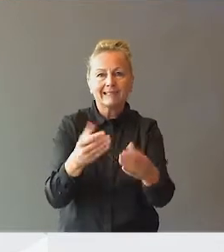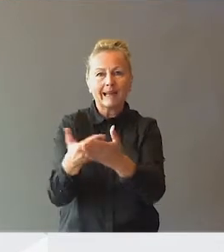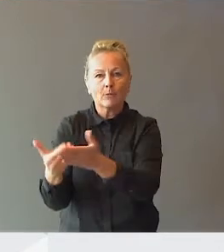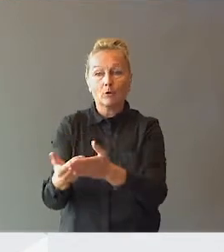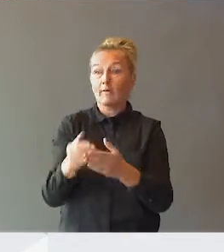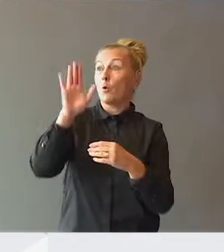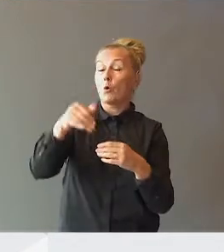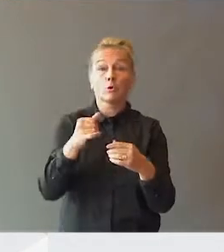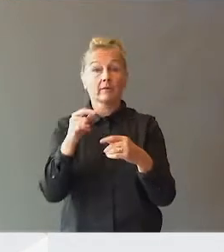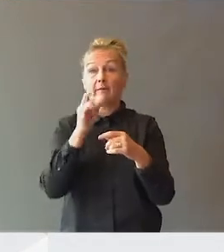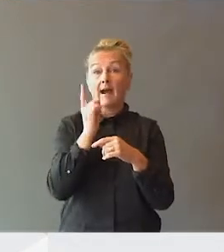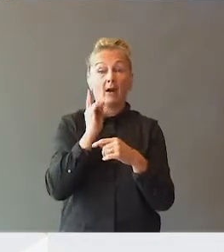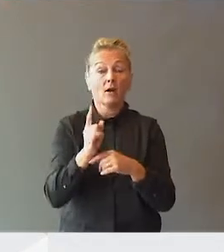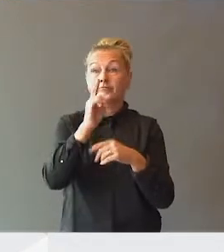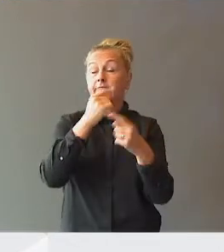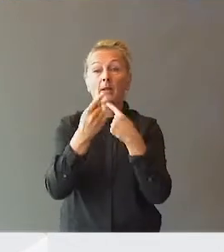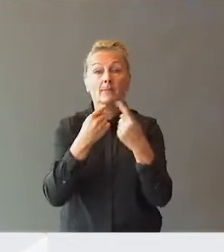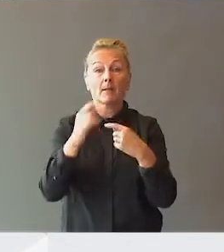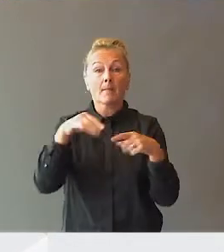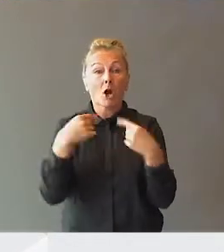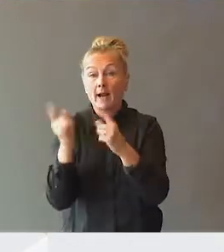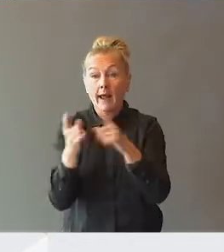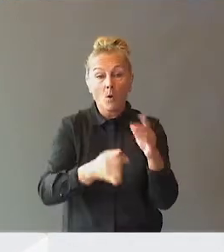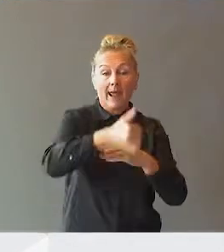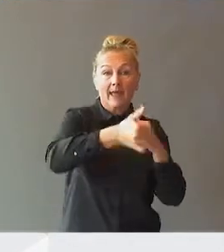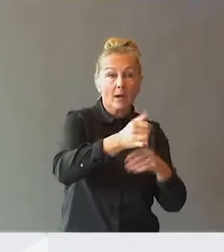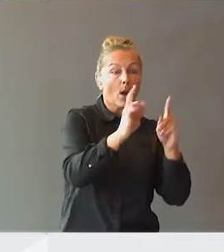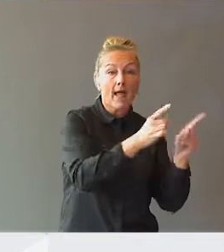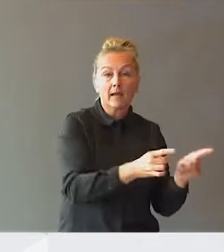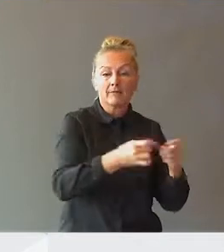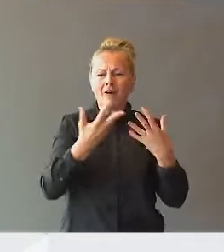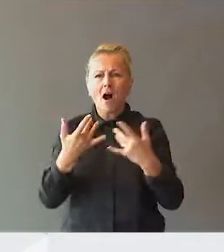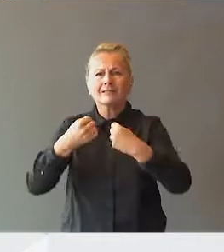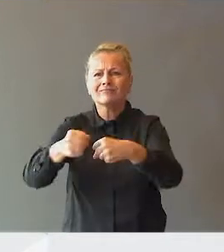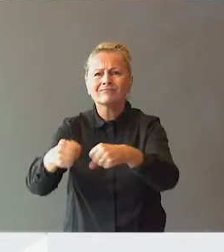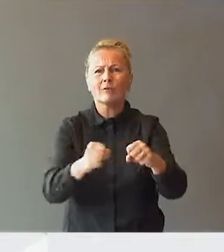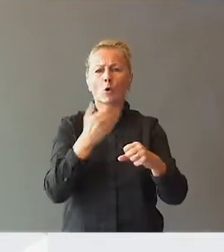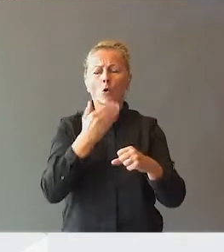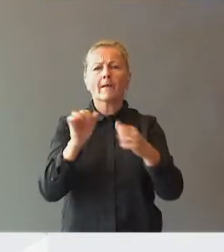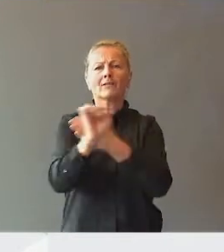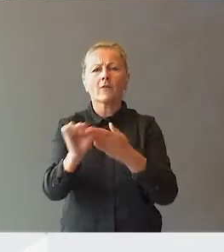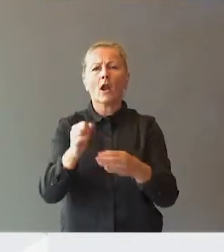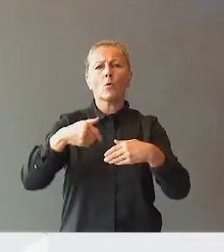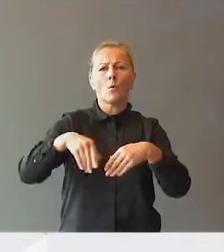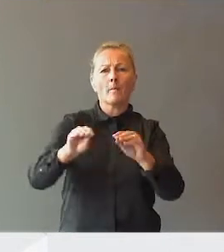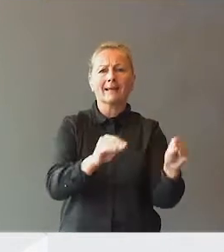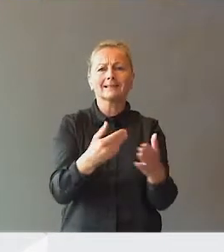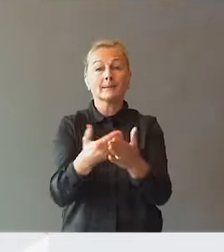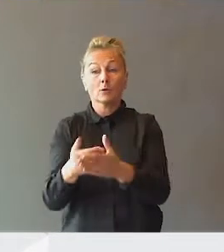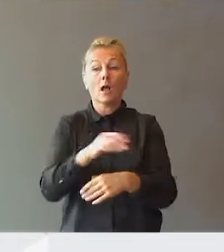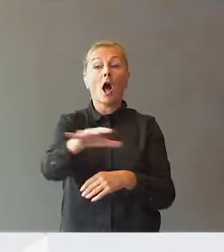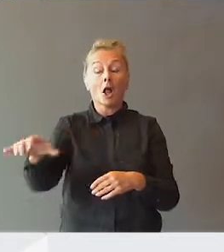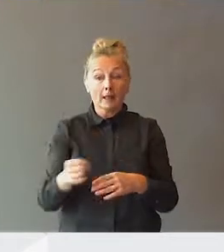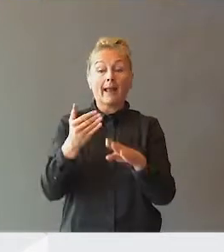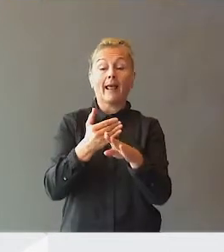med barnehagelærere og lærere og ledere på hva som skal til for å få et godt forsvarlig opplæringstilbud til alle